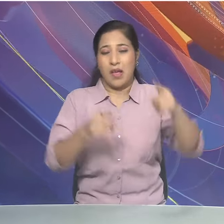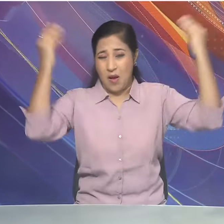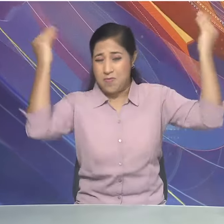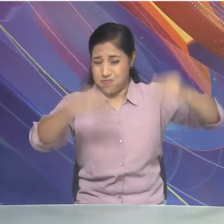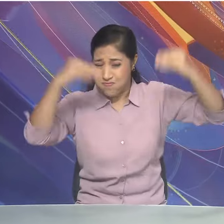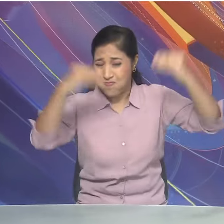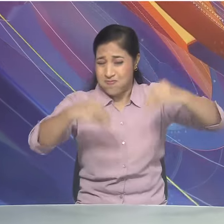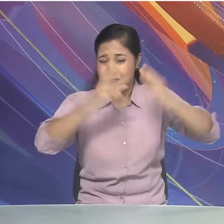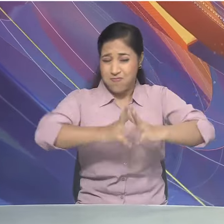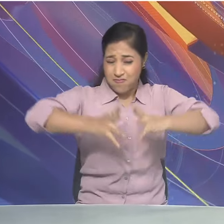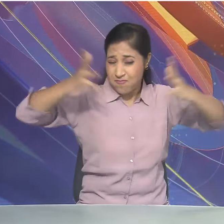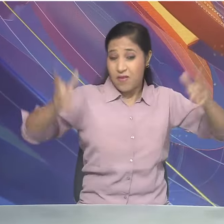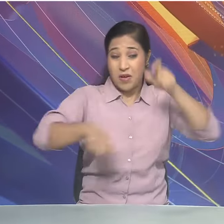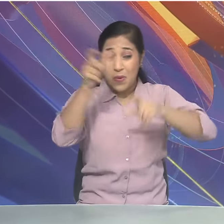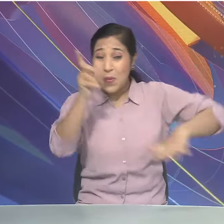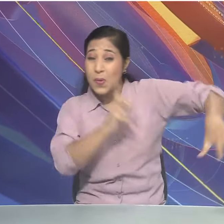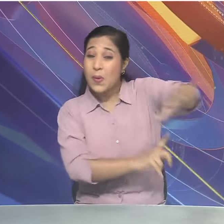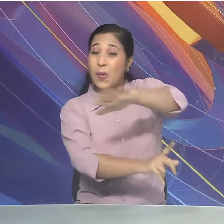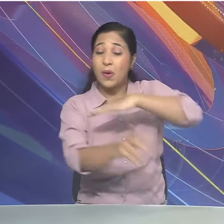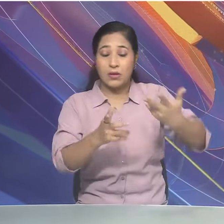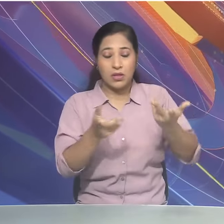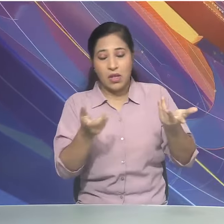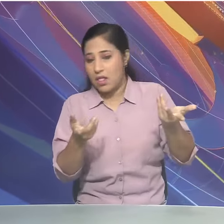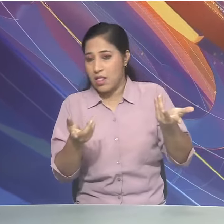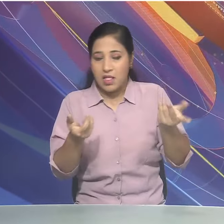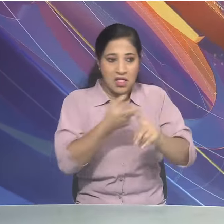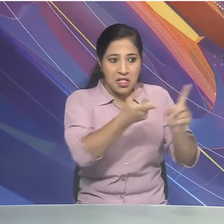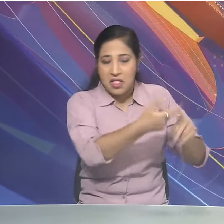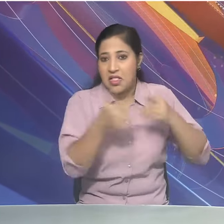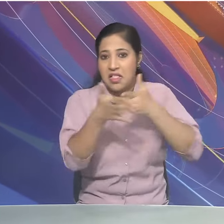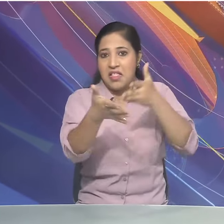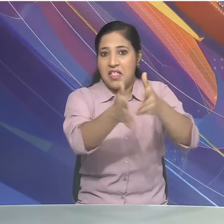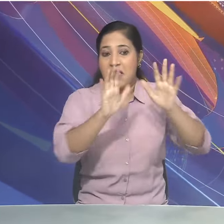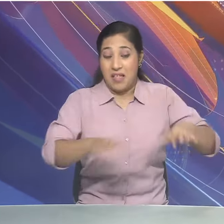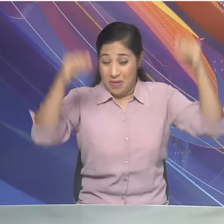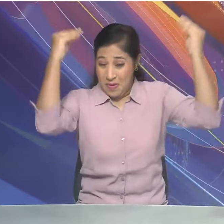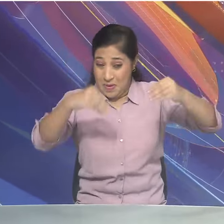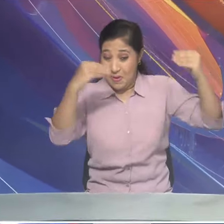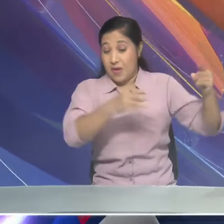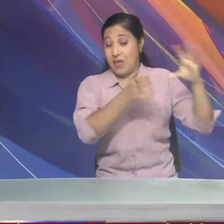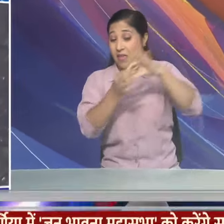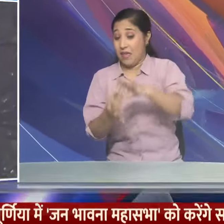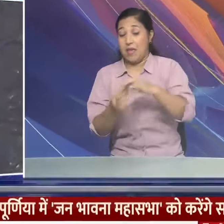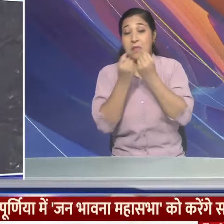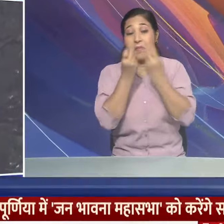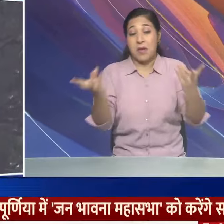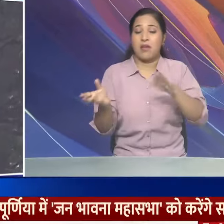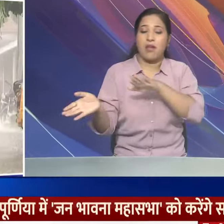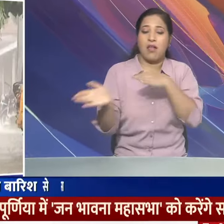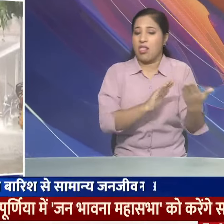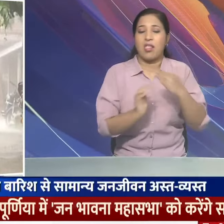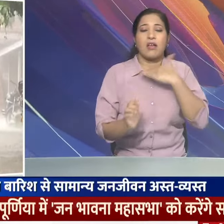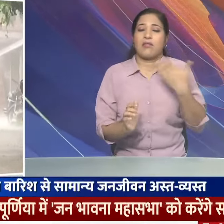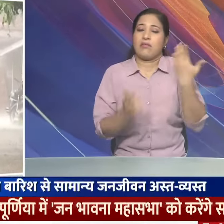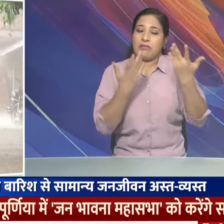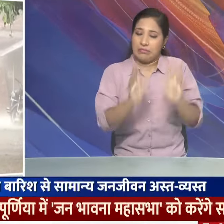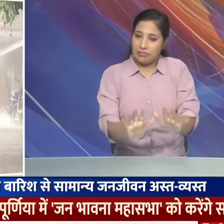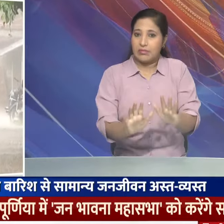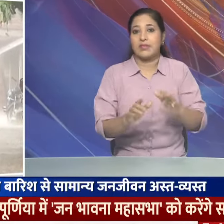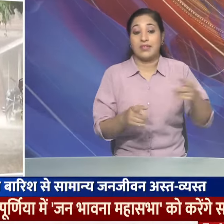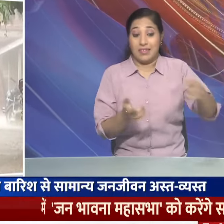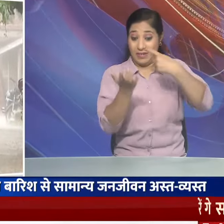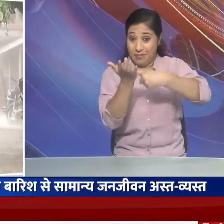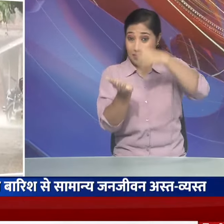बारिश से सामान्य जन जीवन अस्त व्यस्त है। वर्षा से जुड़ी घटनाओं में कई लोगों की जान गई है।